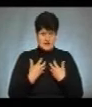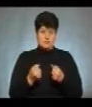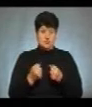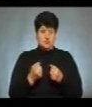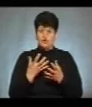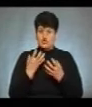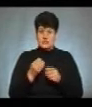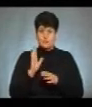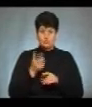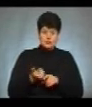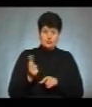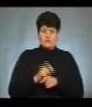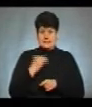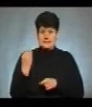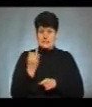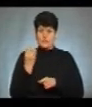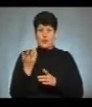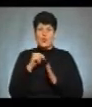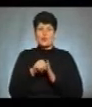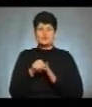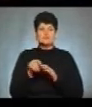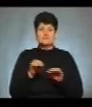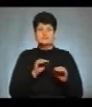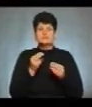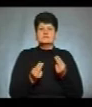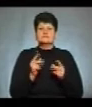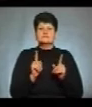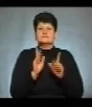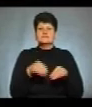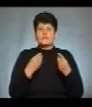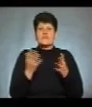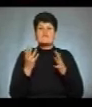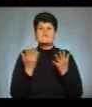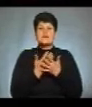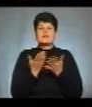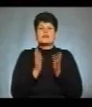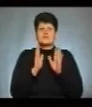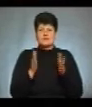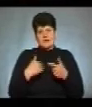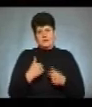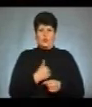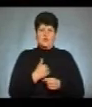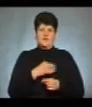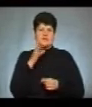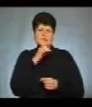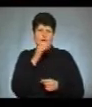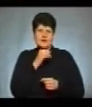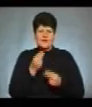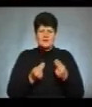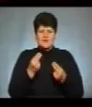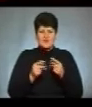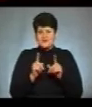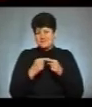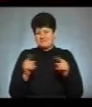цікавіше, яку роль дадуть, ну і який фільм буде. Я хотів би якогось злодія або ще щось